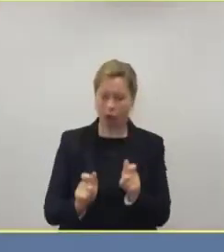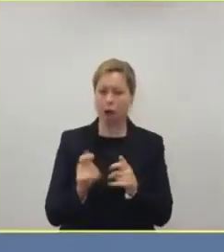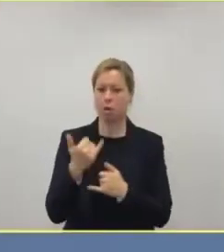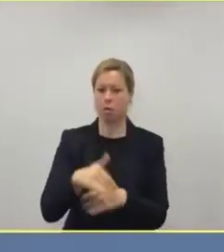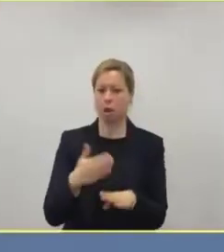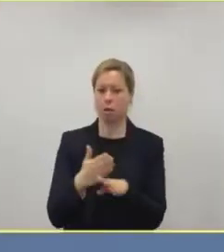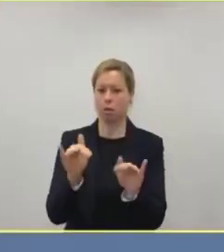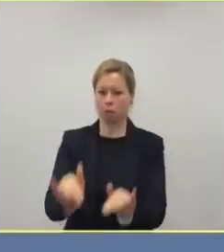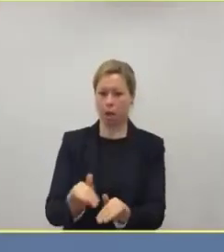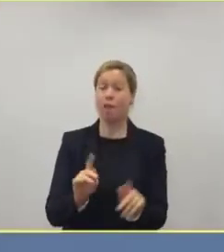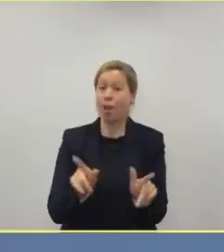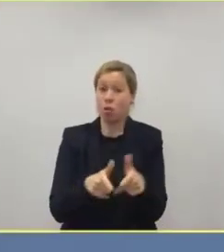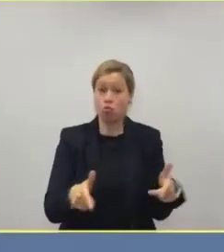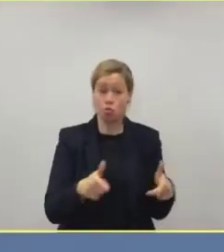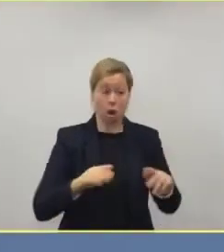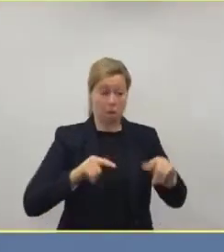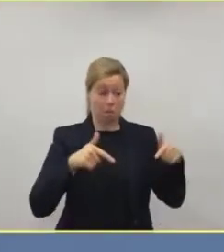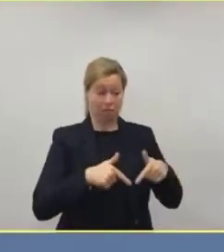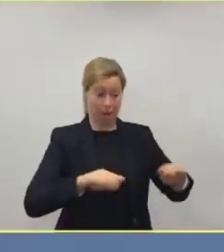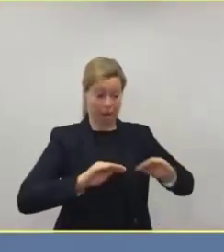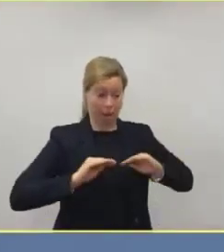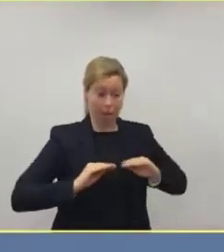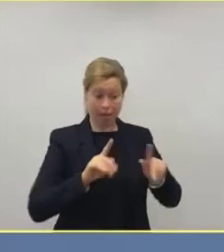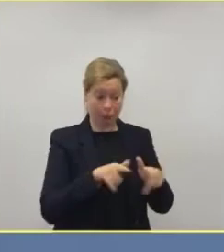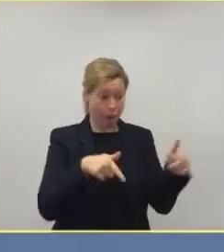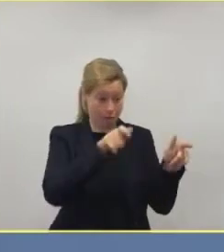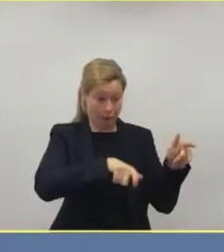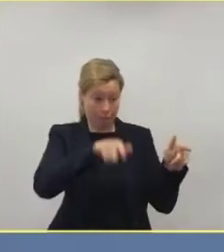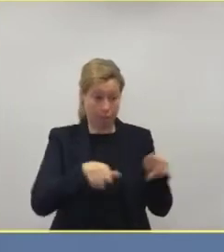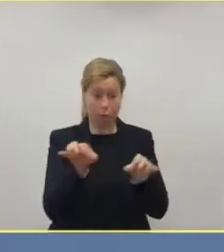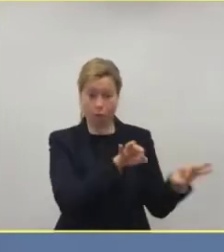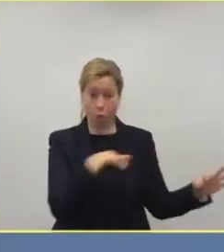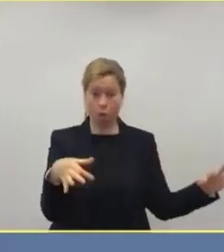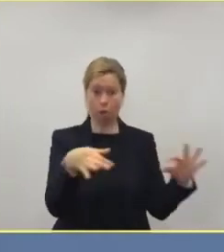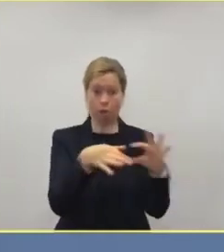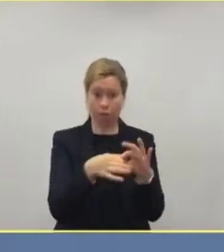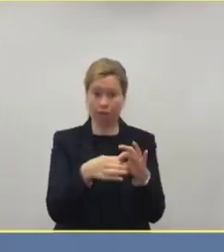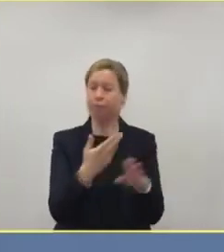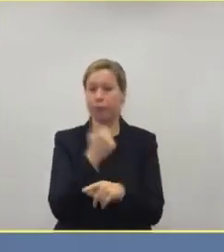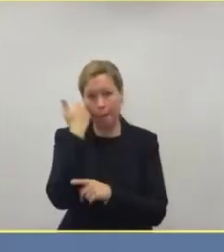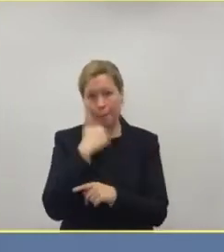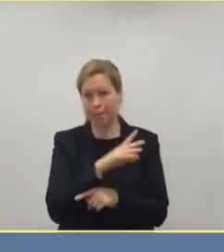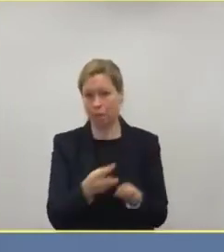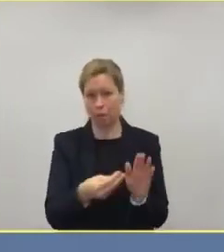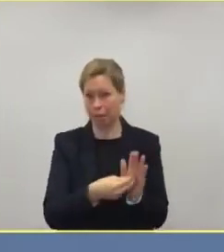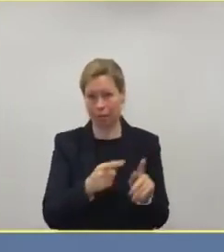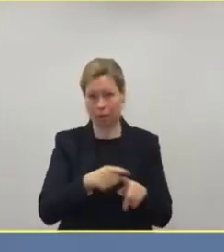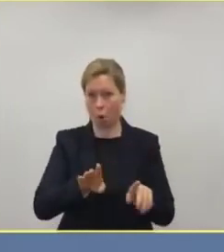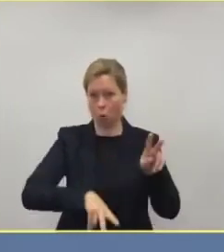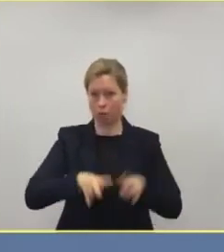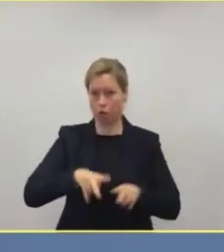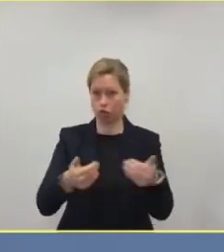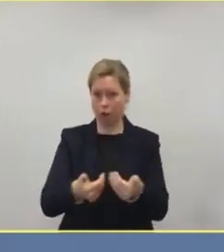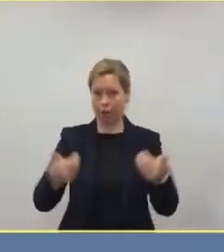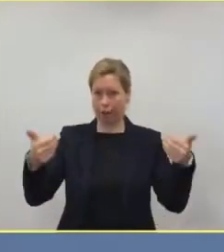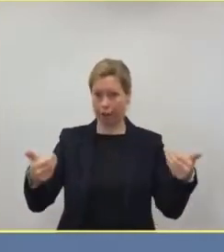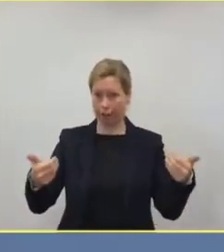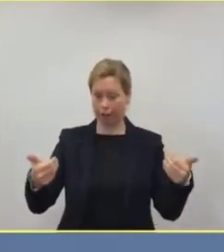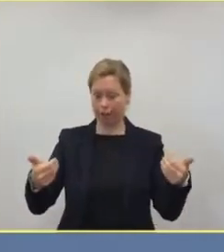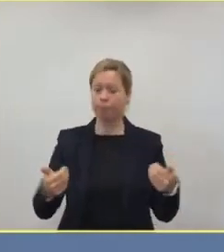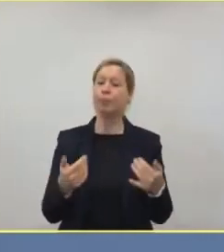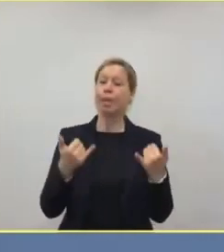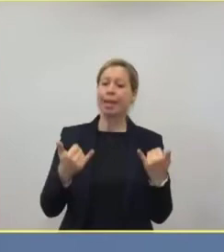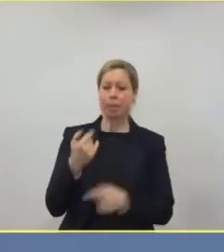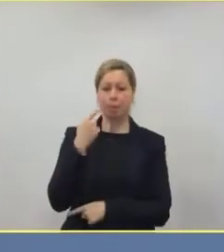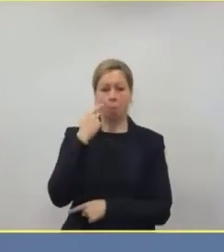wo wir kein Pflegepersonal haben, wo wir Pflegepersonal oder anderes Personal erst noch einmal transferieren müssen aus anderen Bereichen des Krankenhauses. Wir gehen im Moment davon